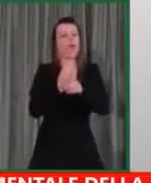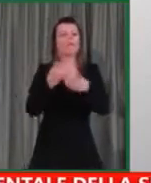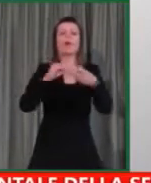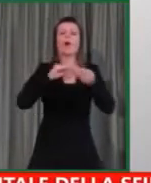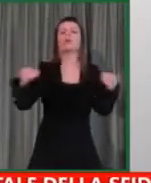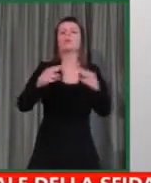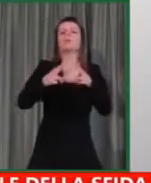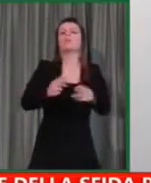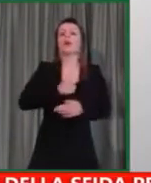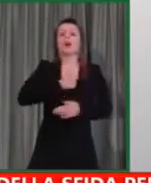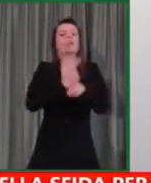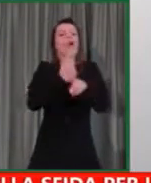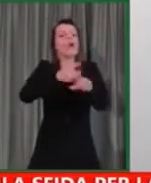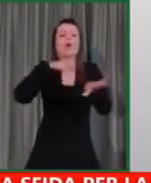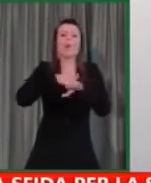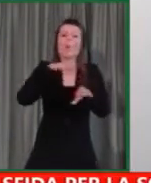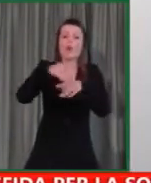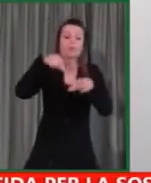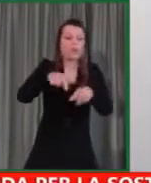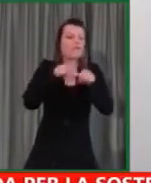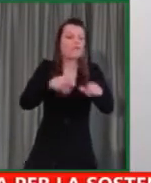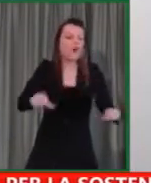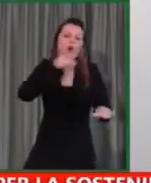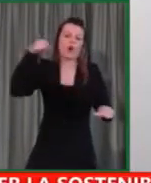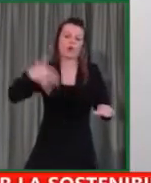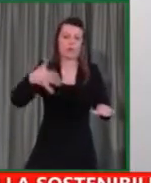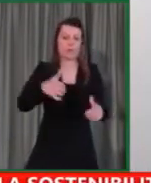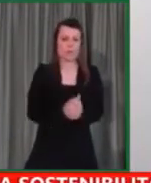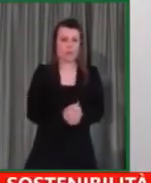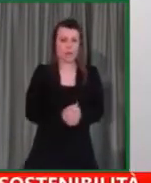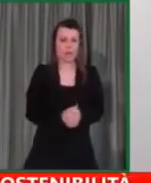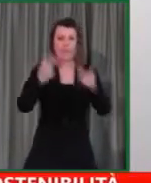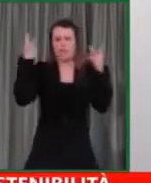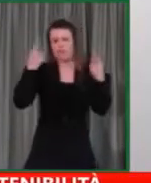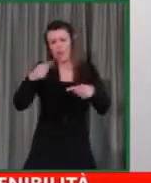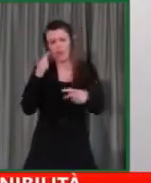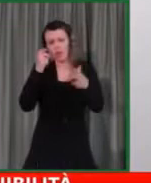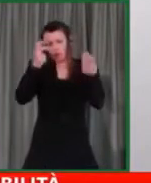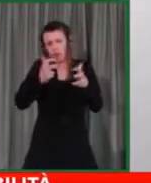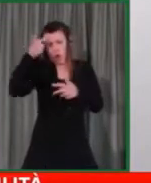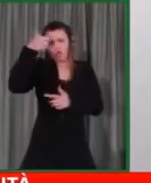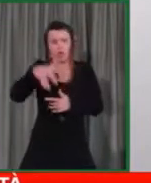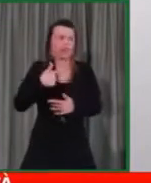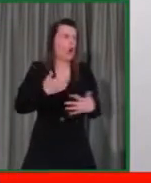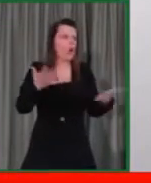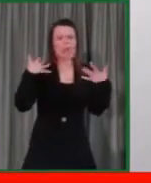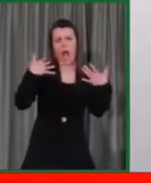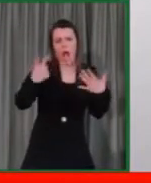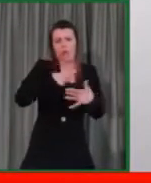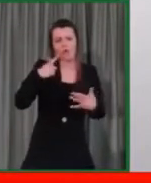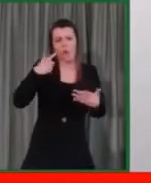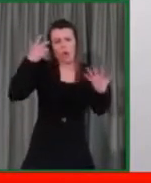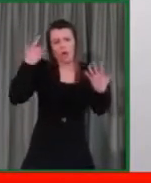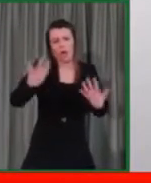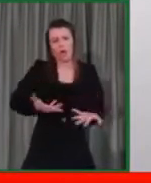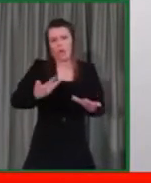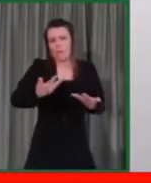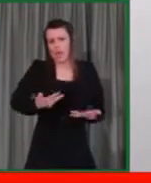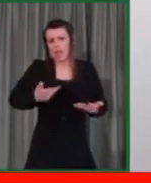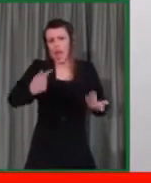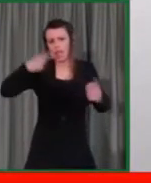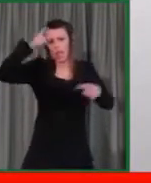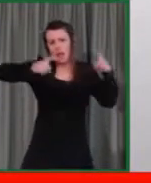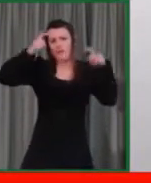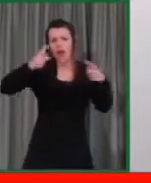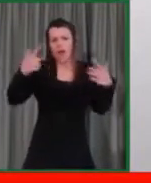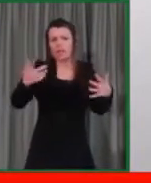Ma questo sforzo che è un po' anche pesante, soprattutto col caldo che stiamo vivendo tutti, sta producendo